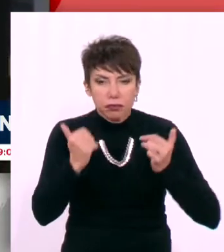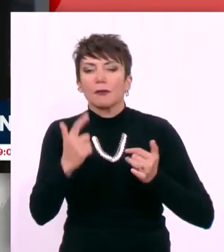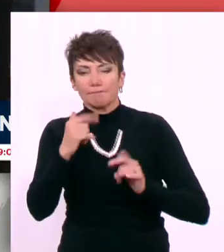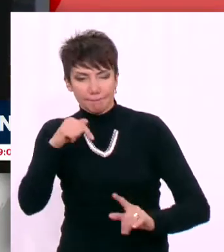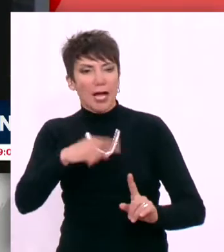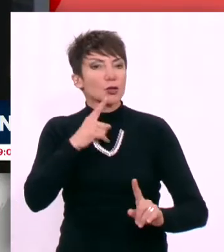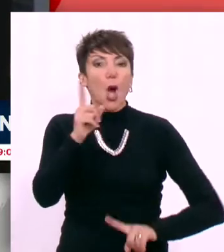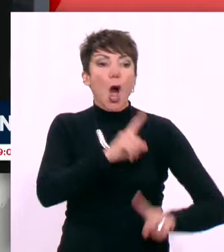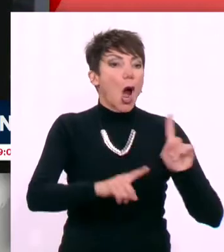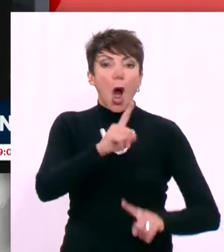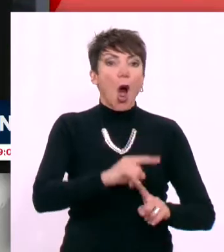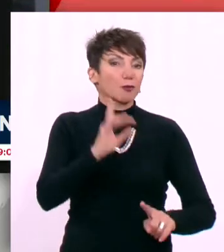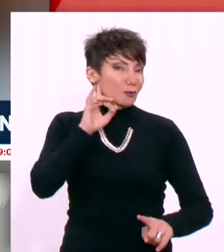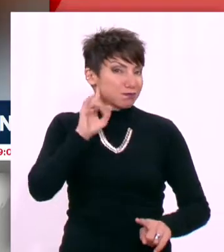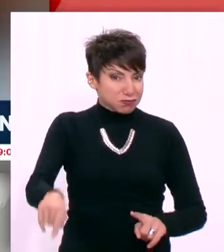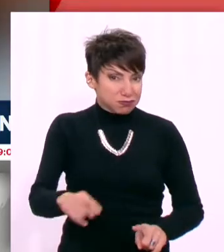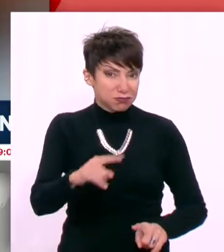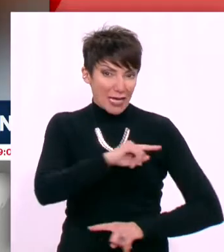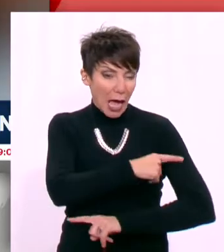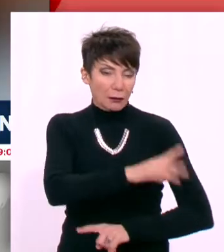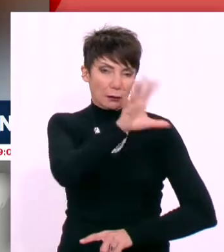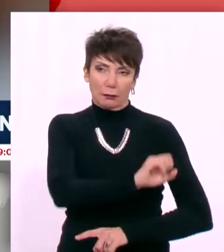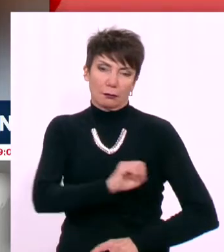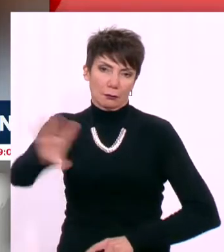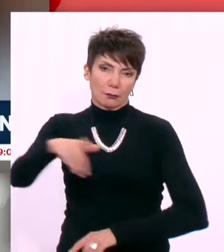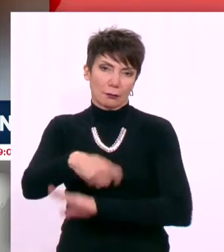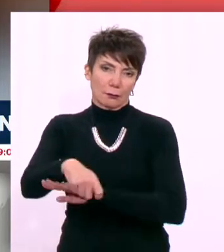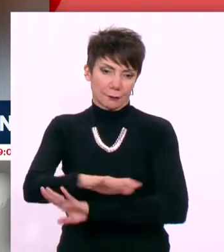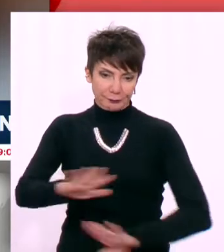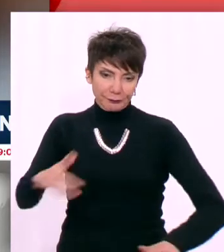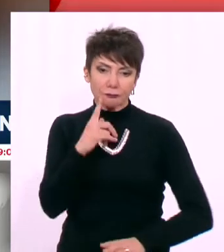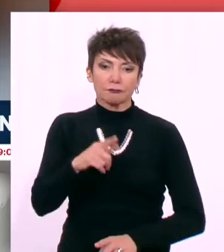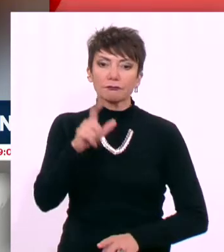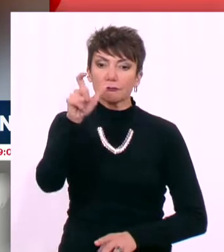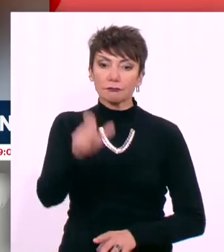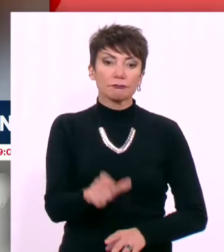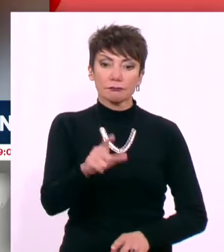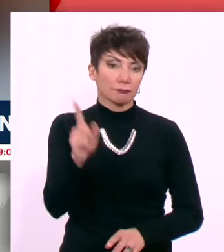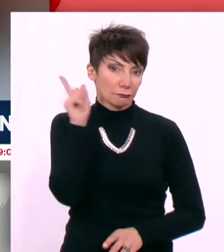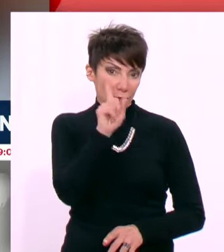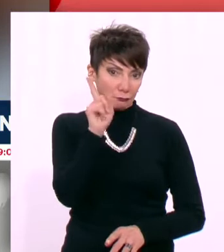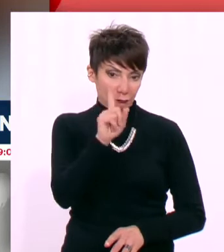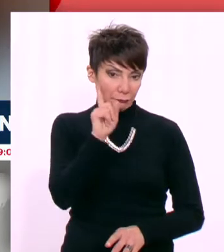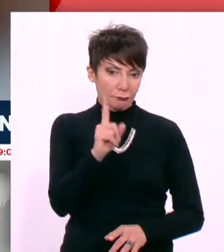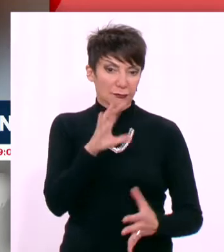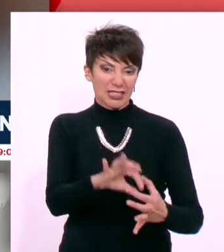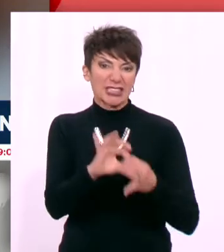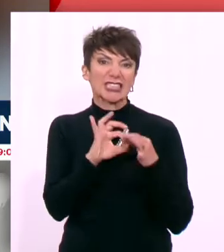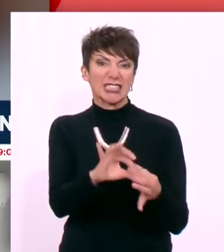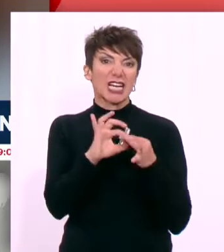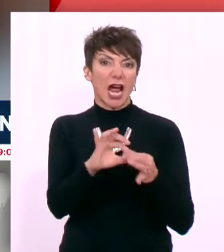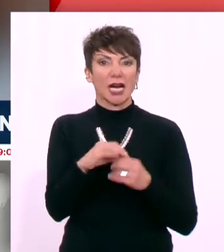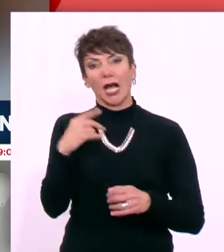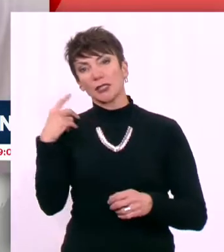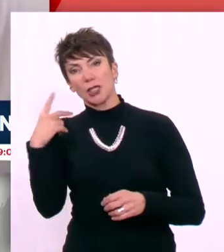που παραβαίνουν τον νόμο και την ιατρική. Μεταξύ των αρνητών της πανδημίας είναι και η πρώην στενή συνεργάτηδα του